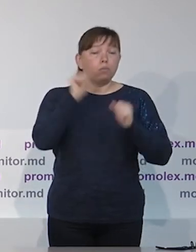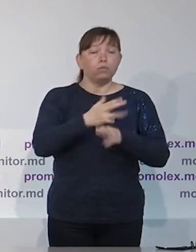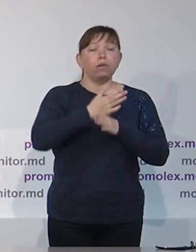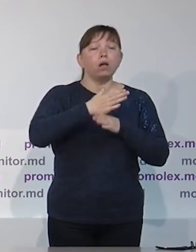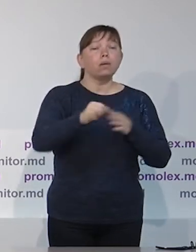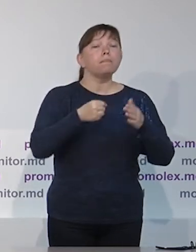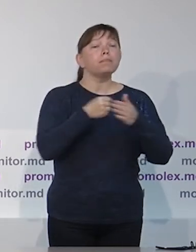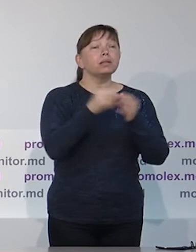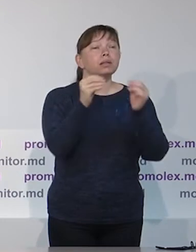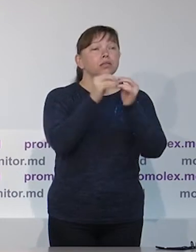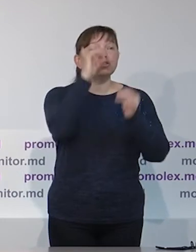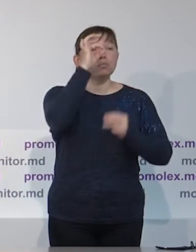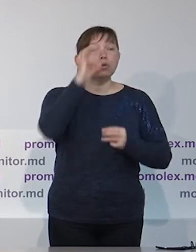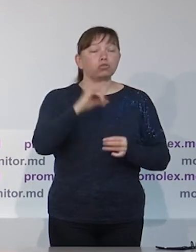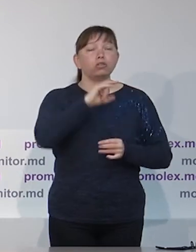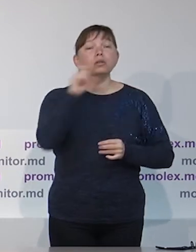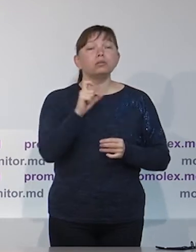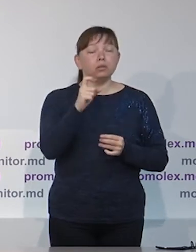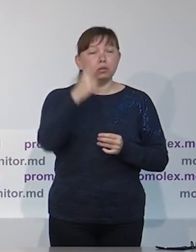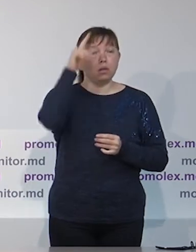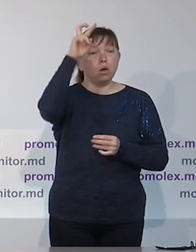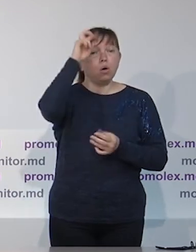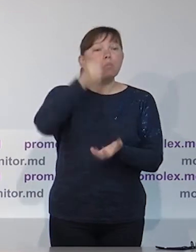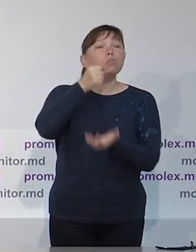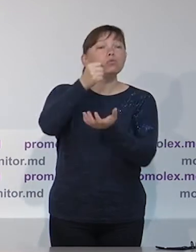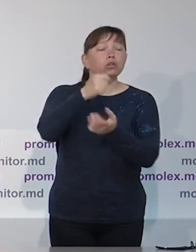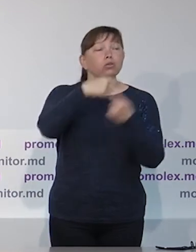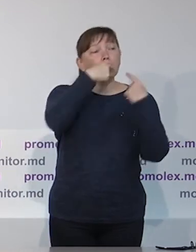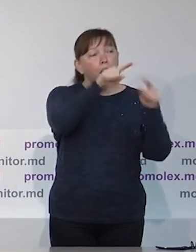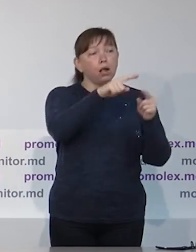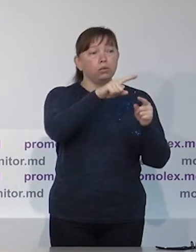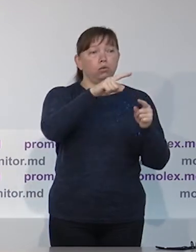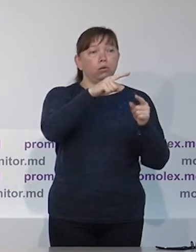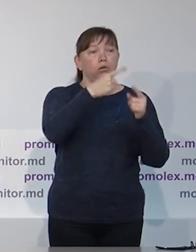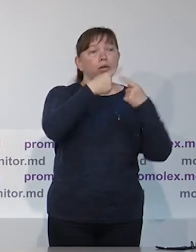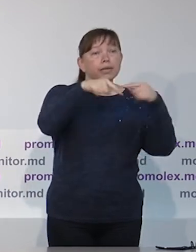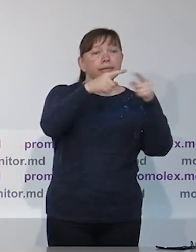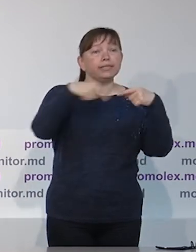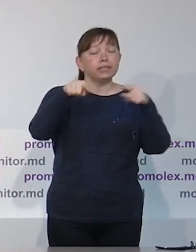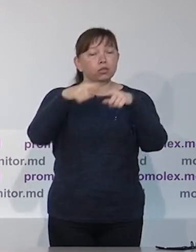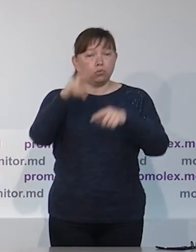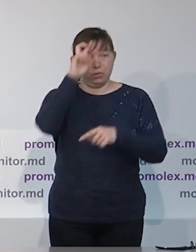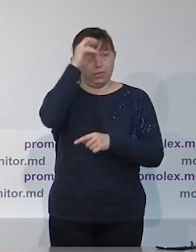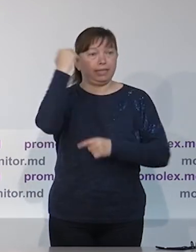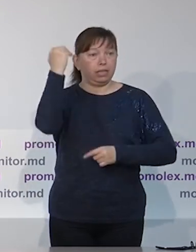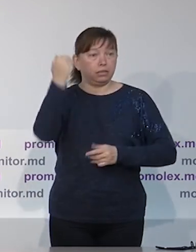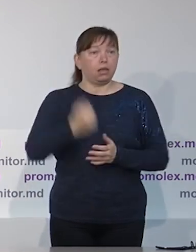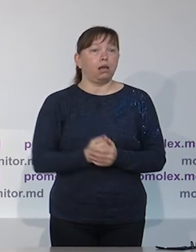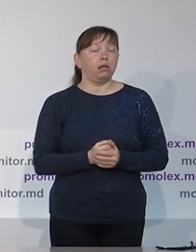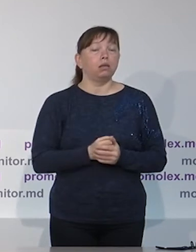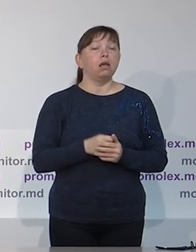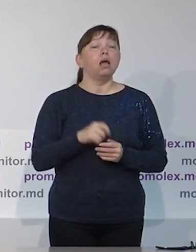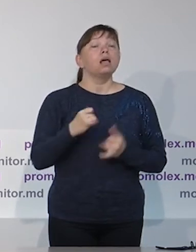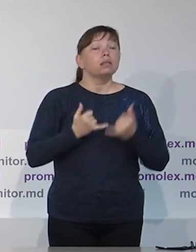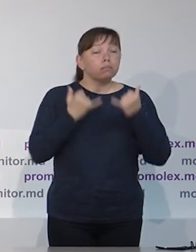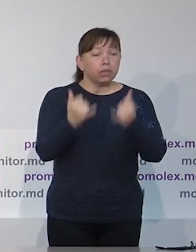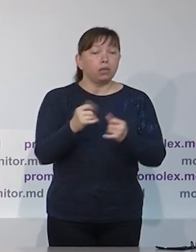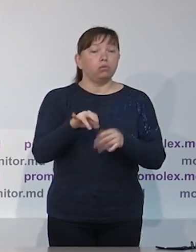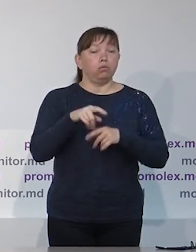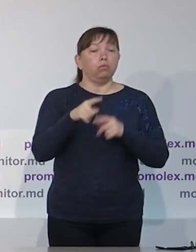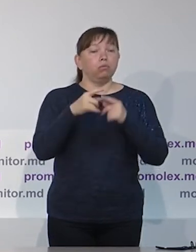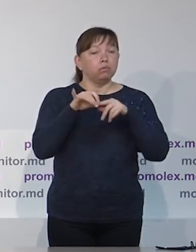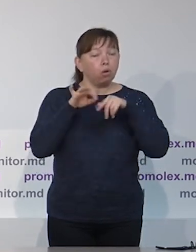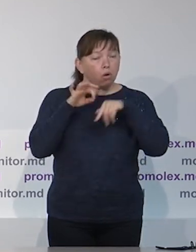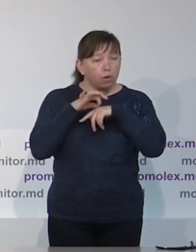помощью которых можно изменить государственный бюджет, можно выделить до 10% из